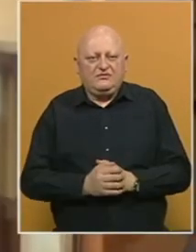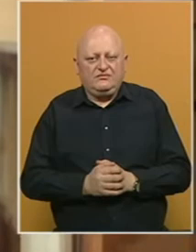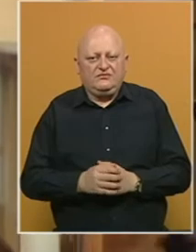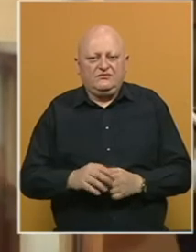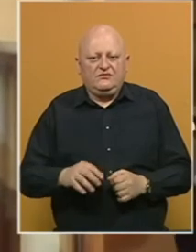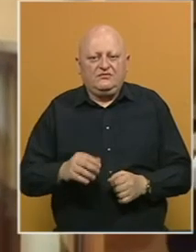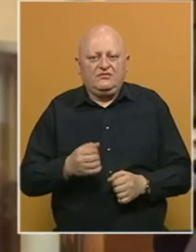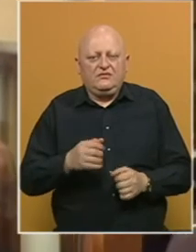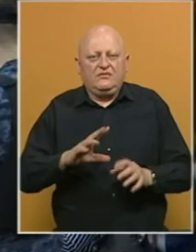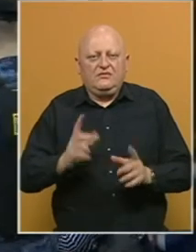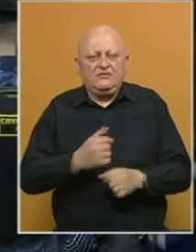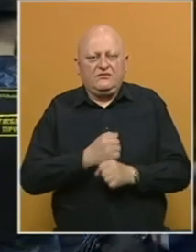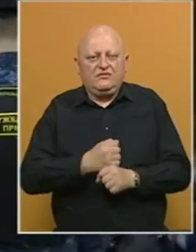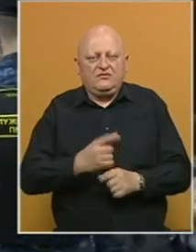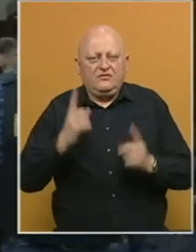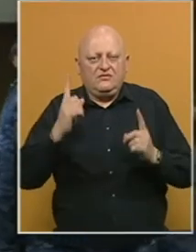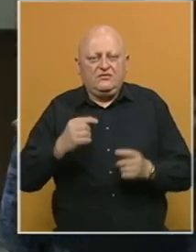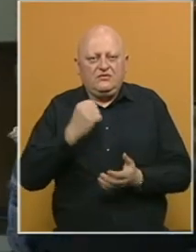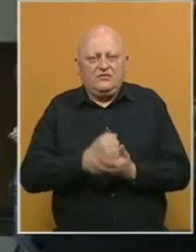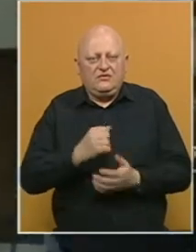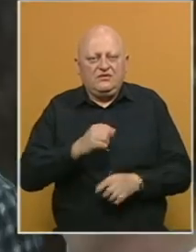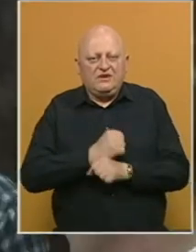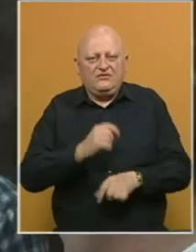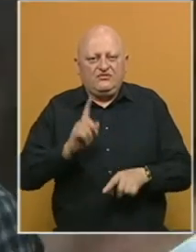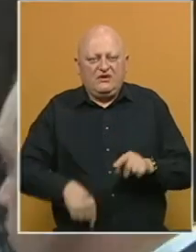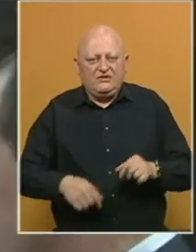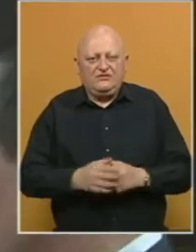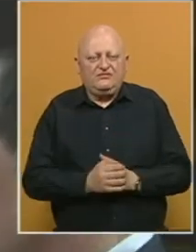Odijena žalba Alekseja Navalnog, sud potvrdio zatvorsku kaznu.